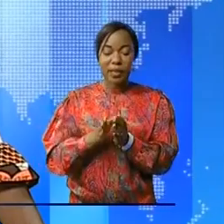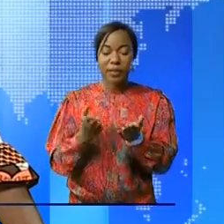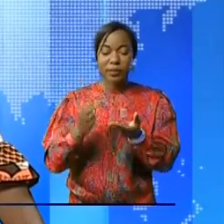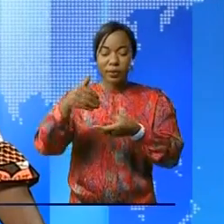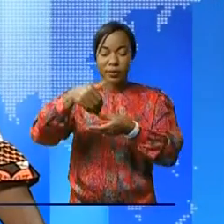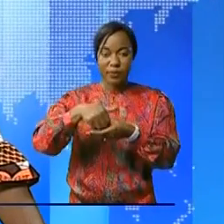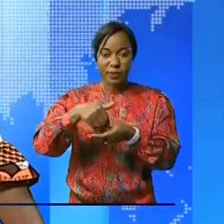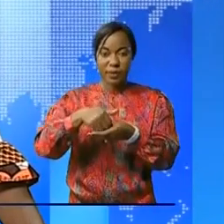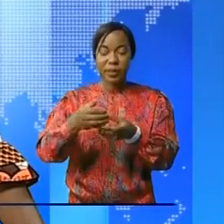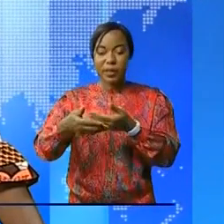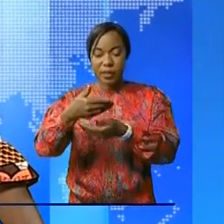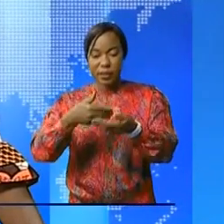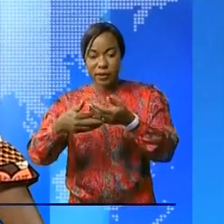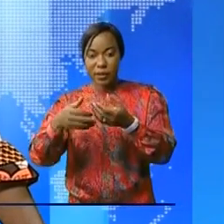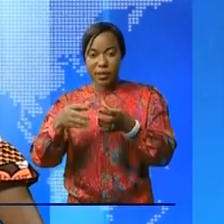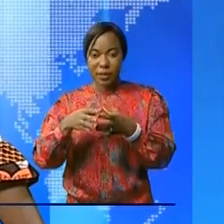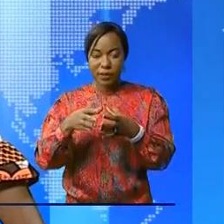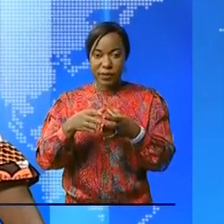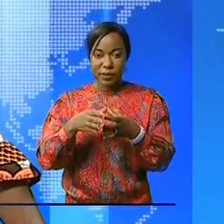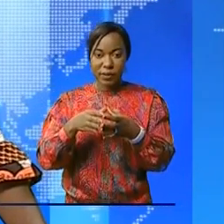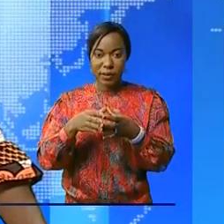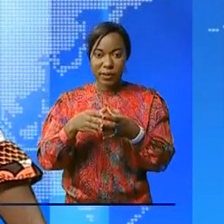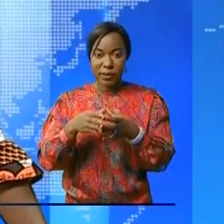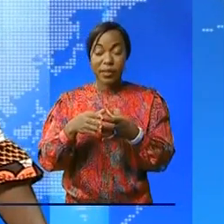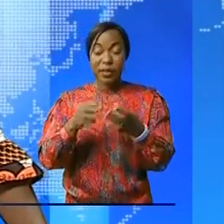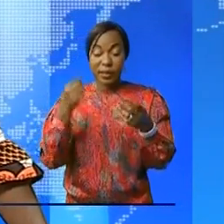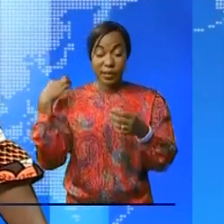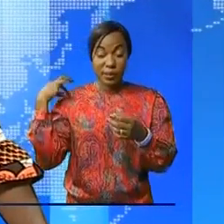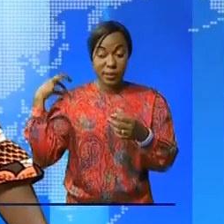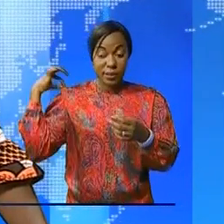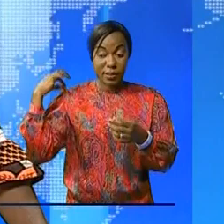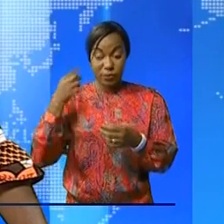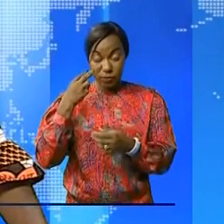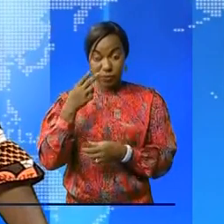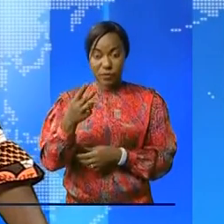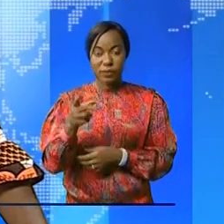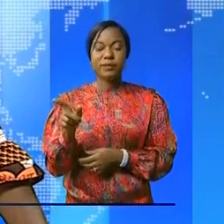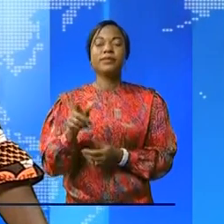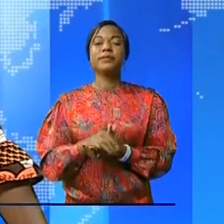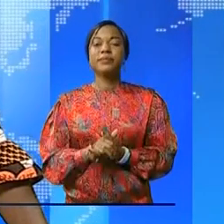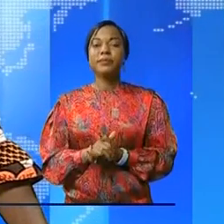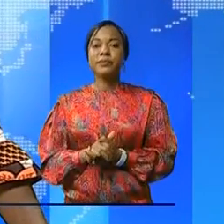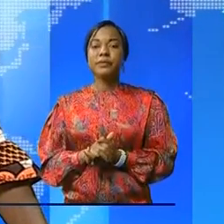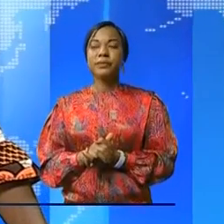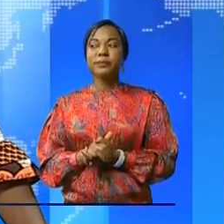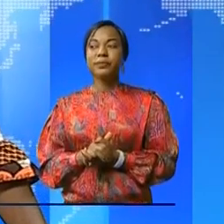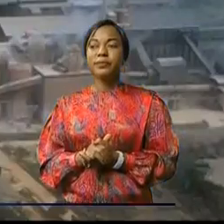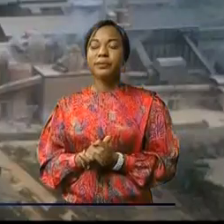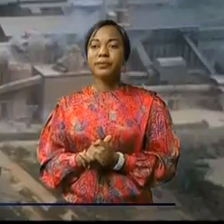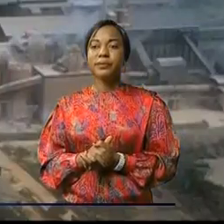Kaïnda, a échangé tour à tour avec ses délégations. Angèle Mabiala et Litoumba ont signé ce reportage.